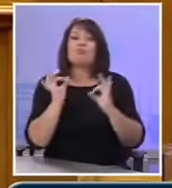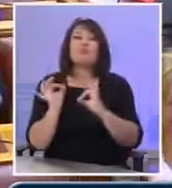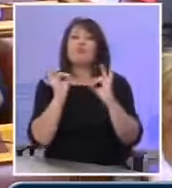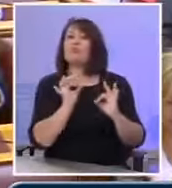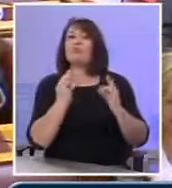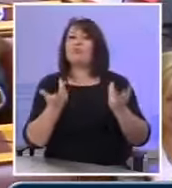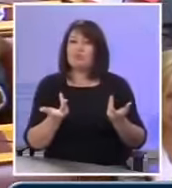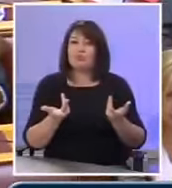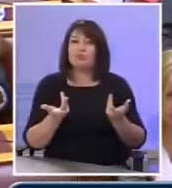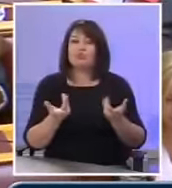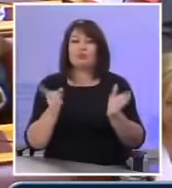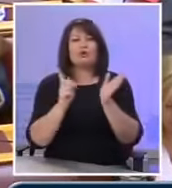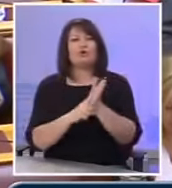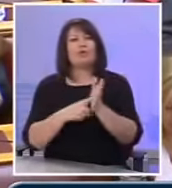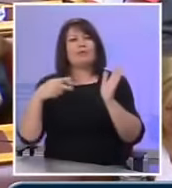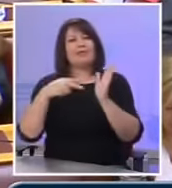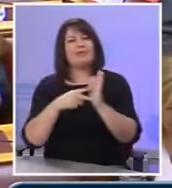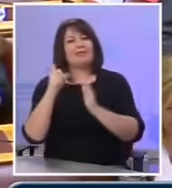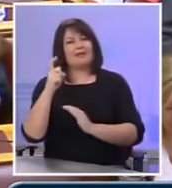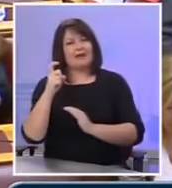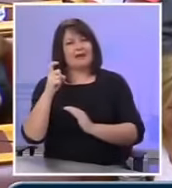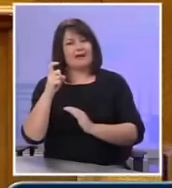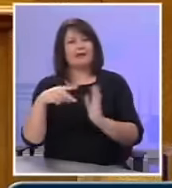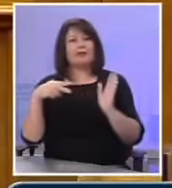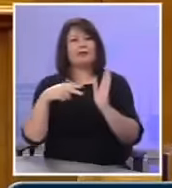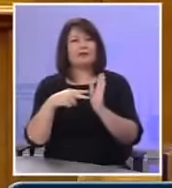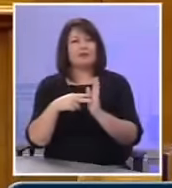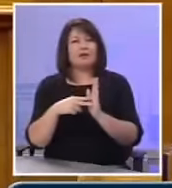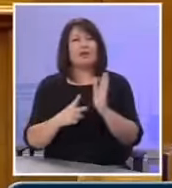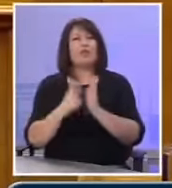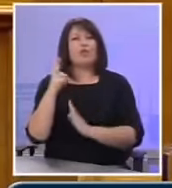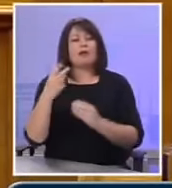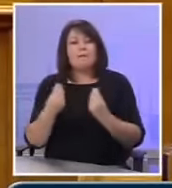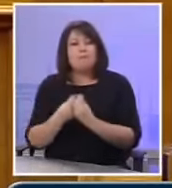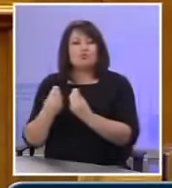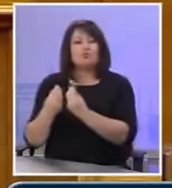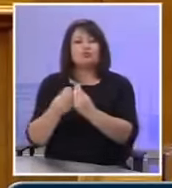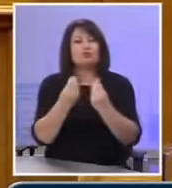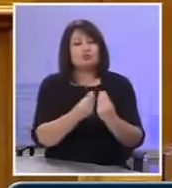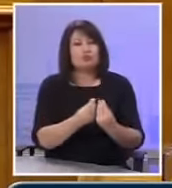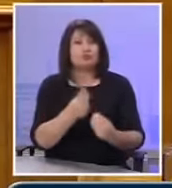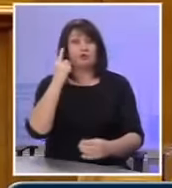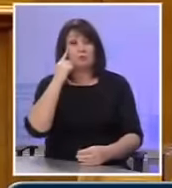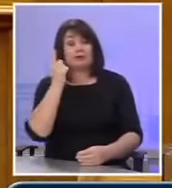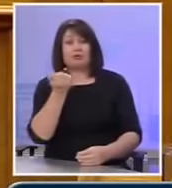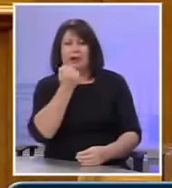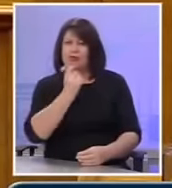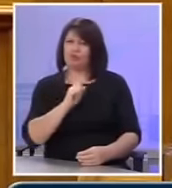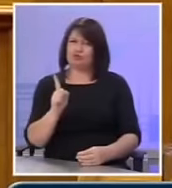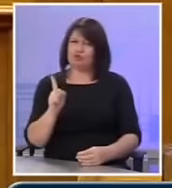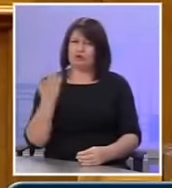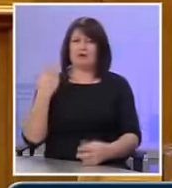εφαρμόζονται οι νόμοι του 2010 και του 2012. Αν δεν κάνω λάθος, δεν είχαμε